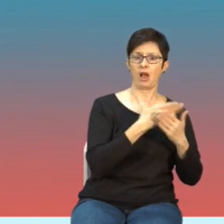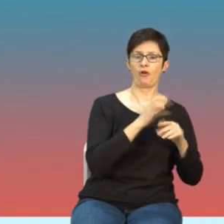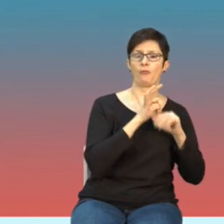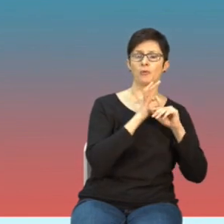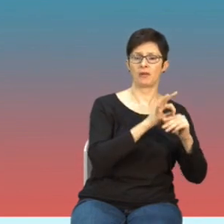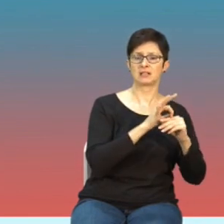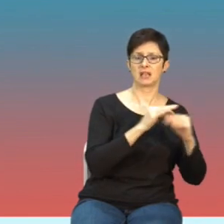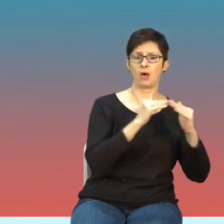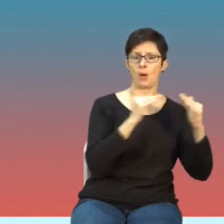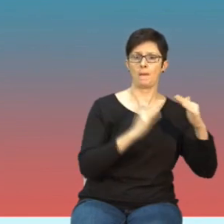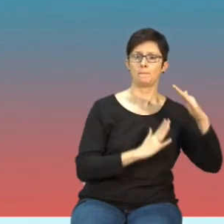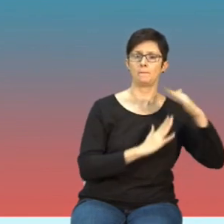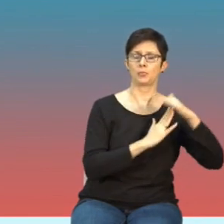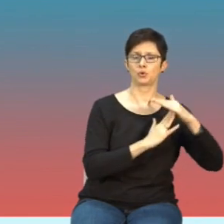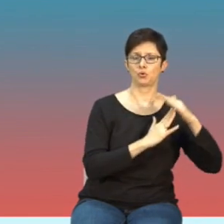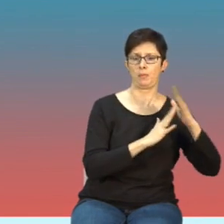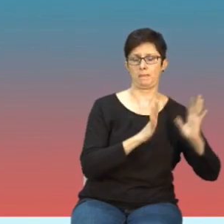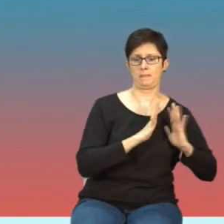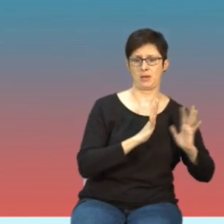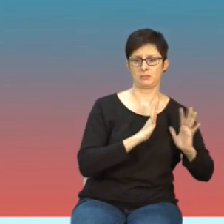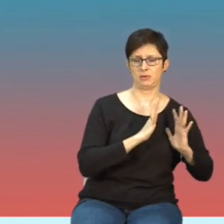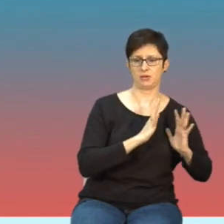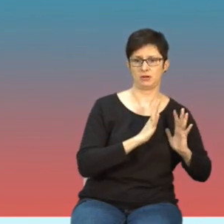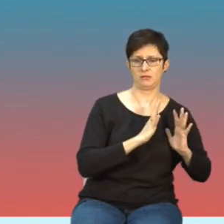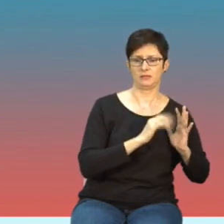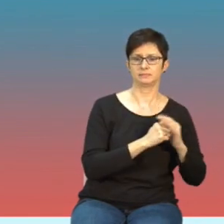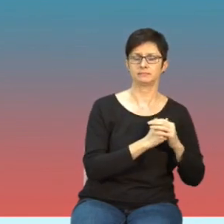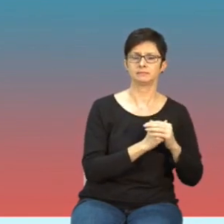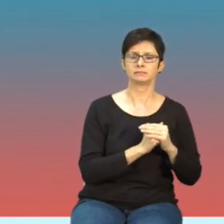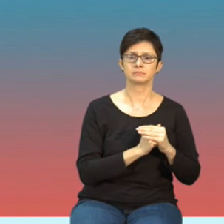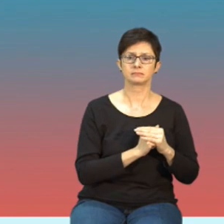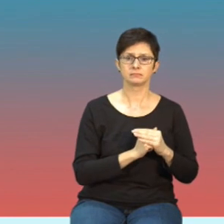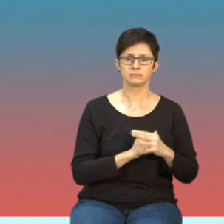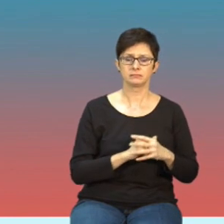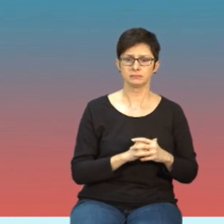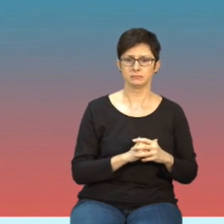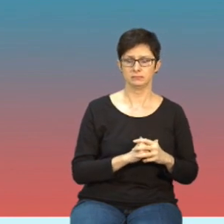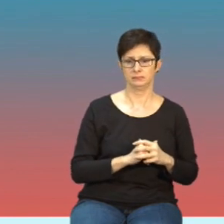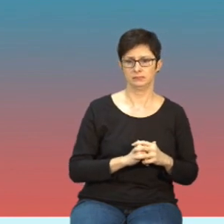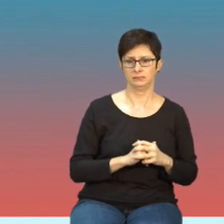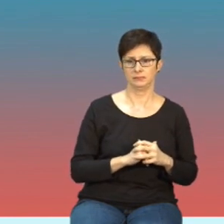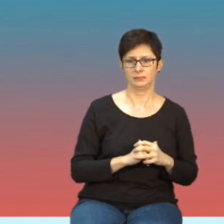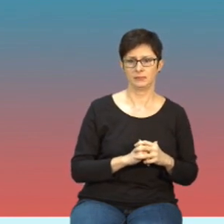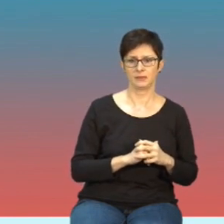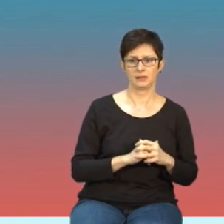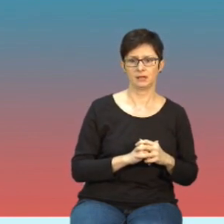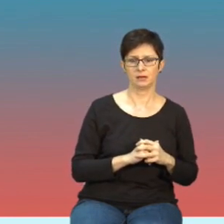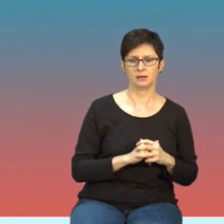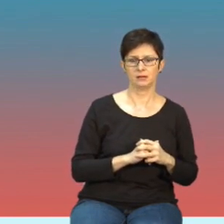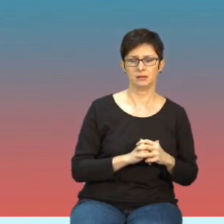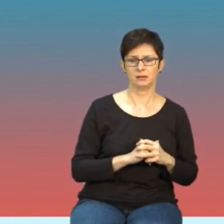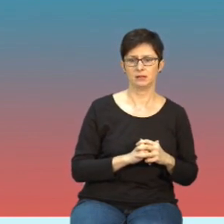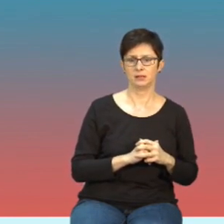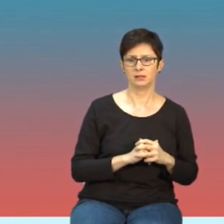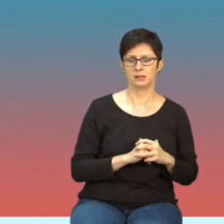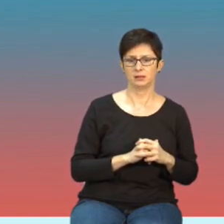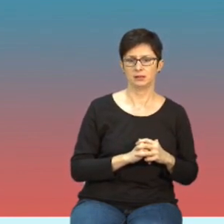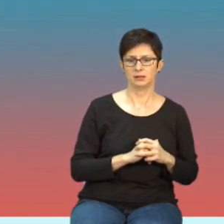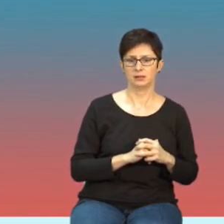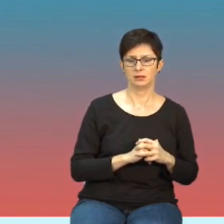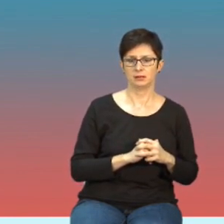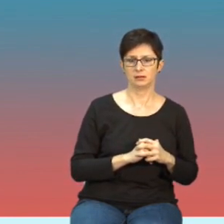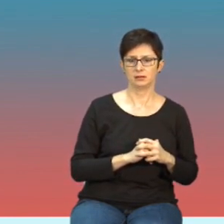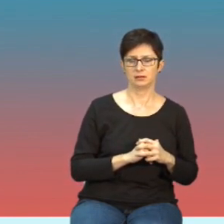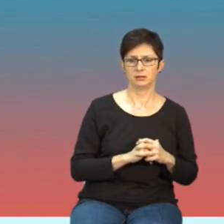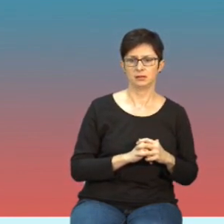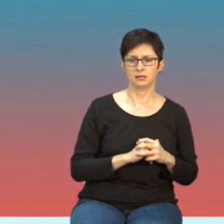stosunku do najniższych najniższych poziomów tych właśnie efektów nietermicznych które są raportowane